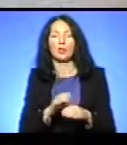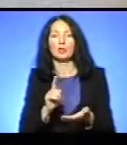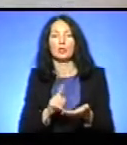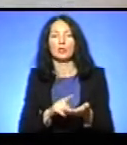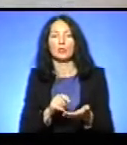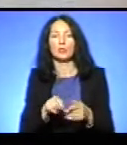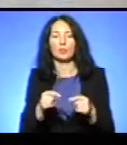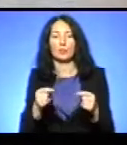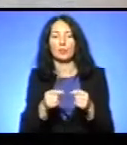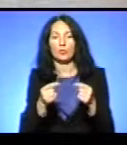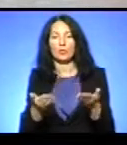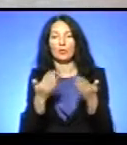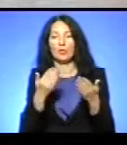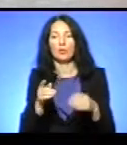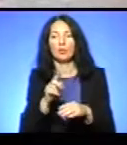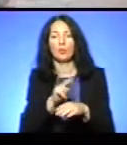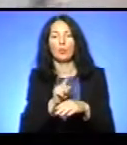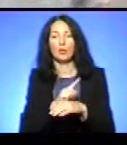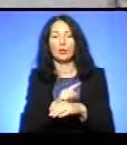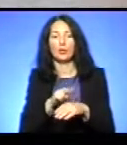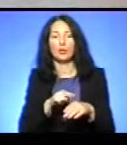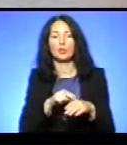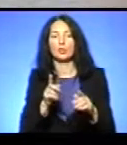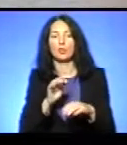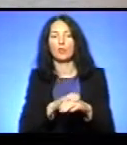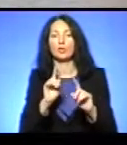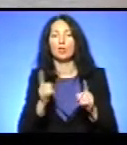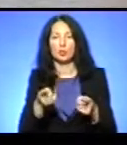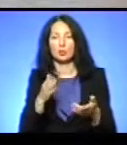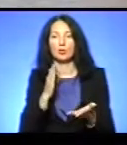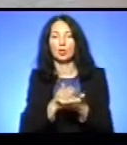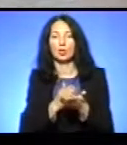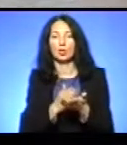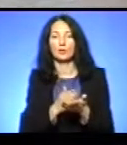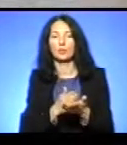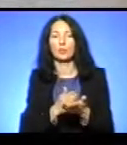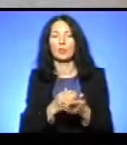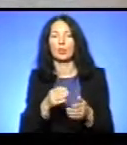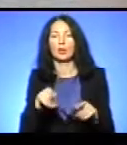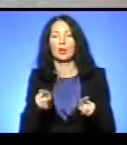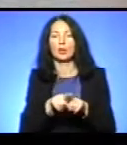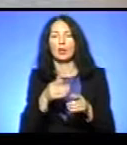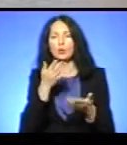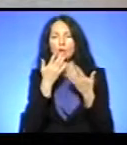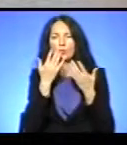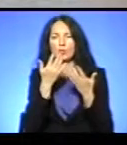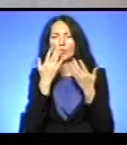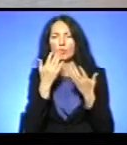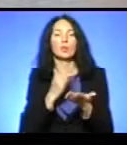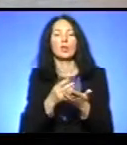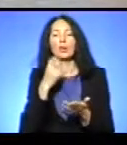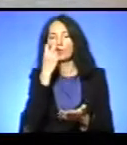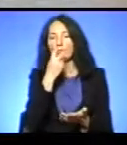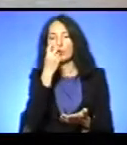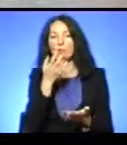Факт врізки підтвердився, також дощовий колектор, також відчутно різкий неприємний запах. На даний